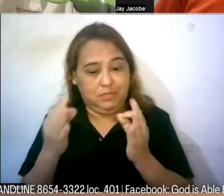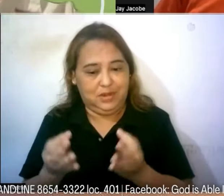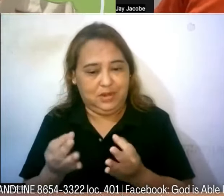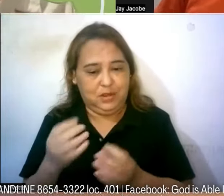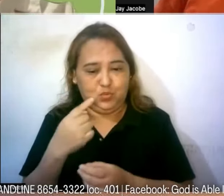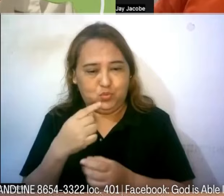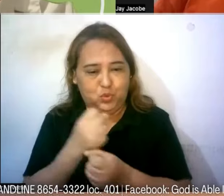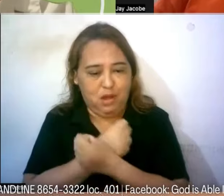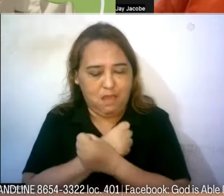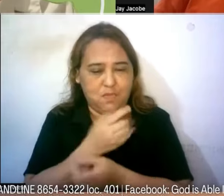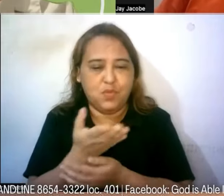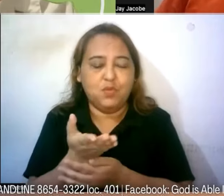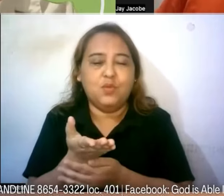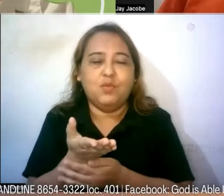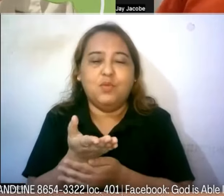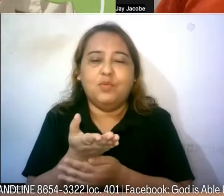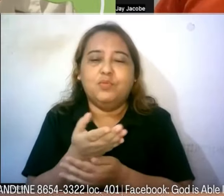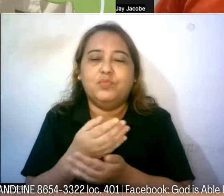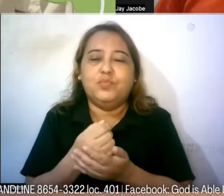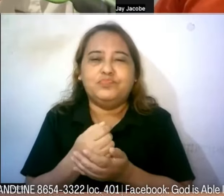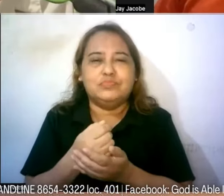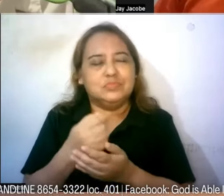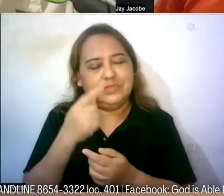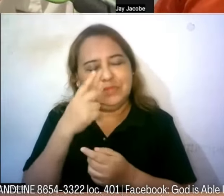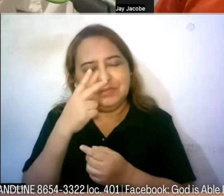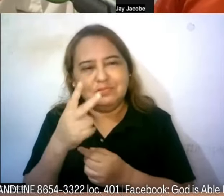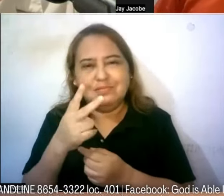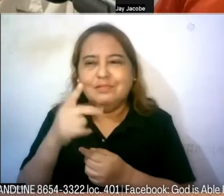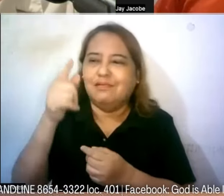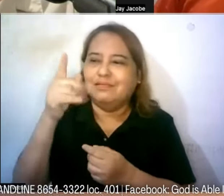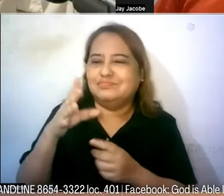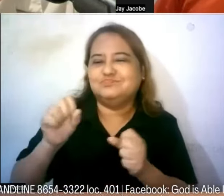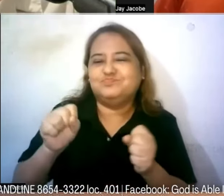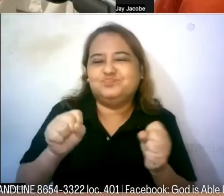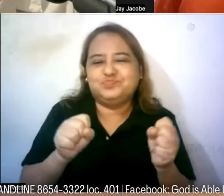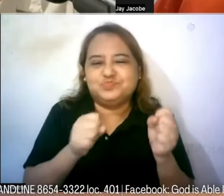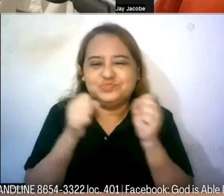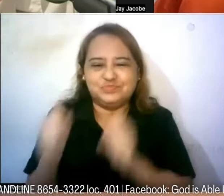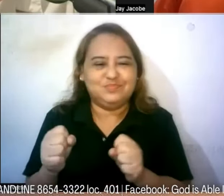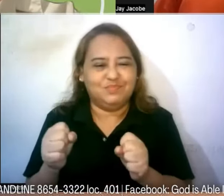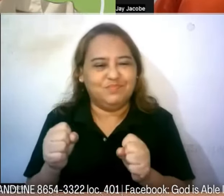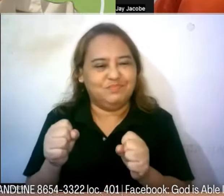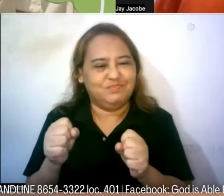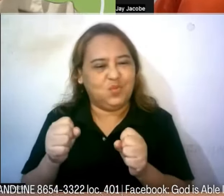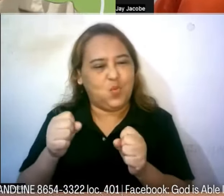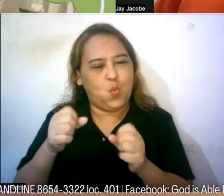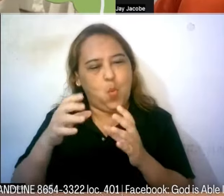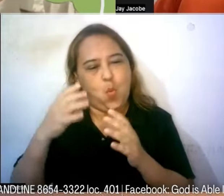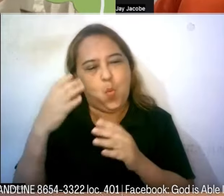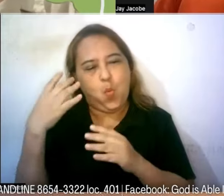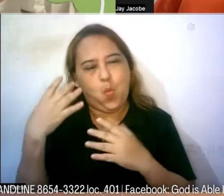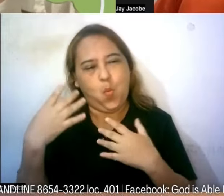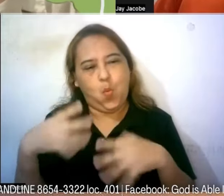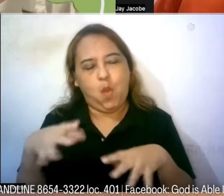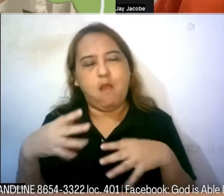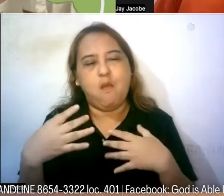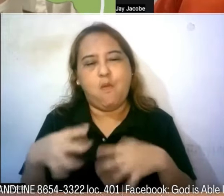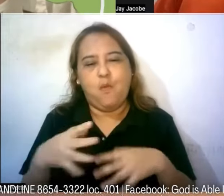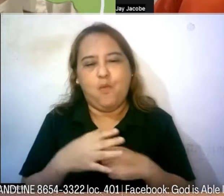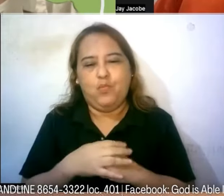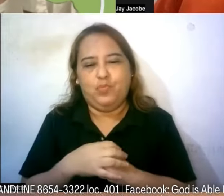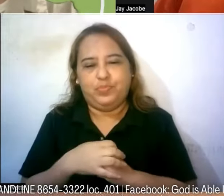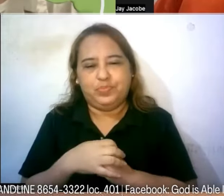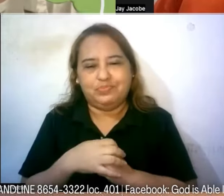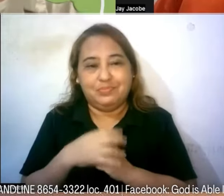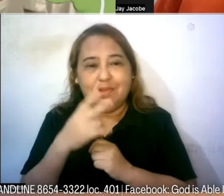kitang kita ho natin po makapangyarihan ng Diyos grabe po ano na capture nyo ba yung sinabi ni Pastor